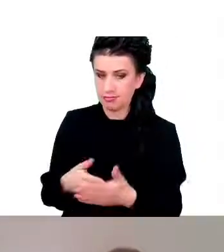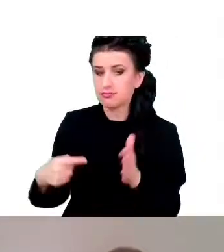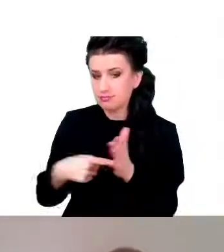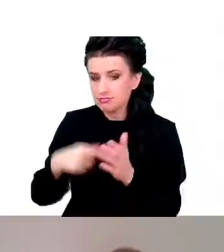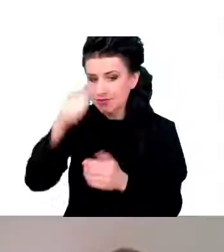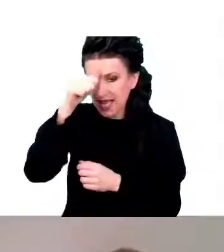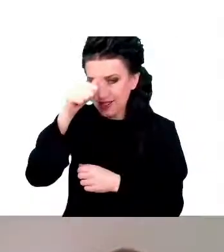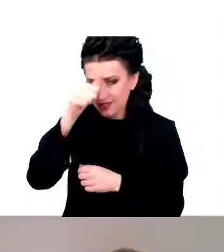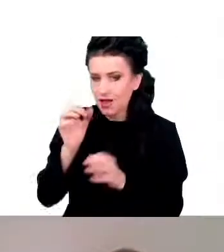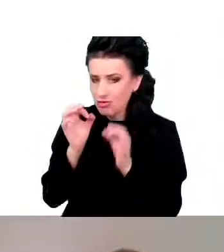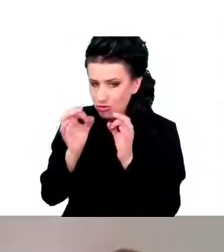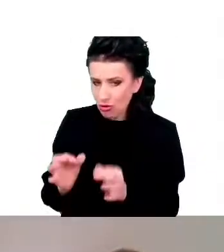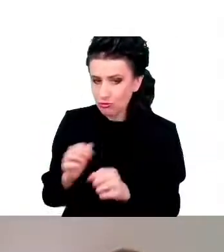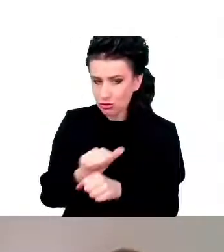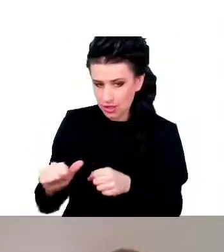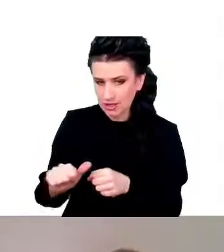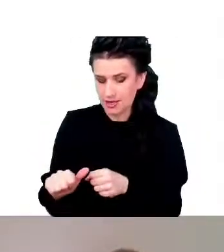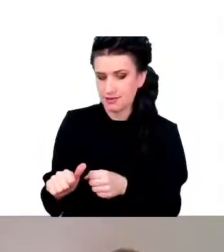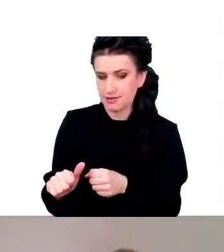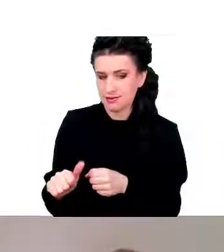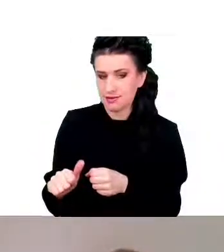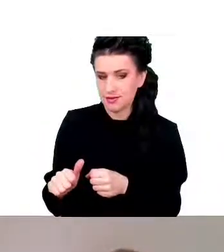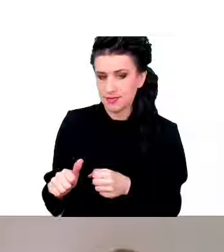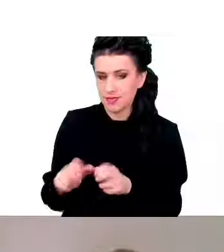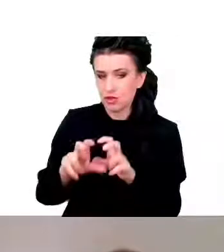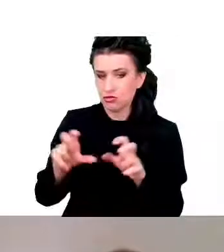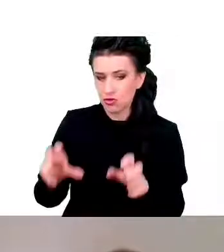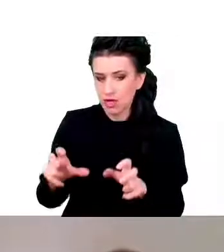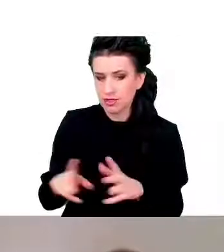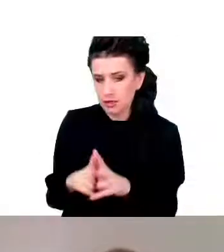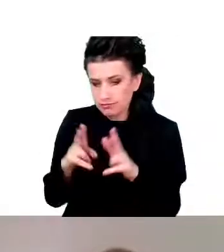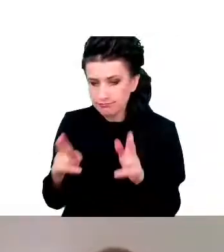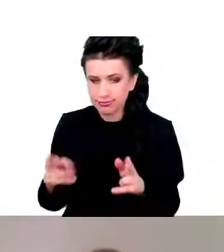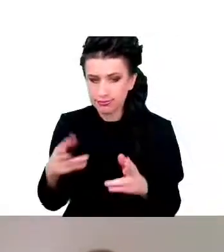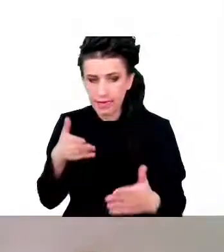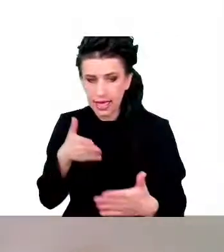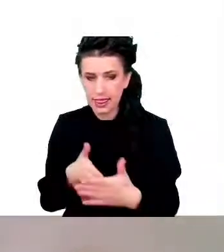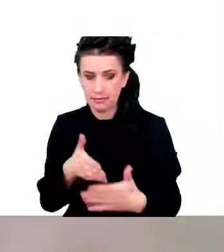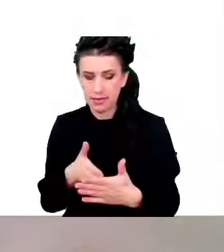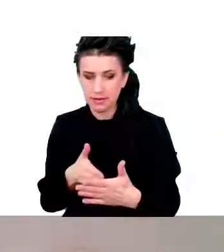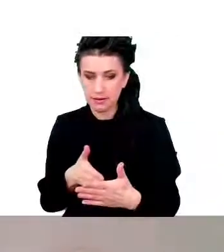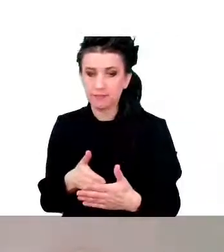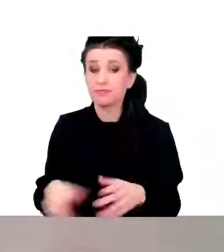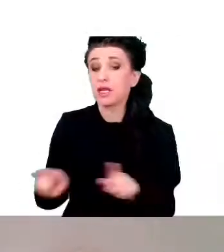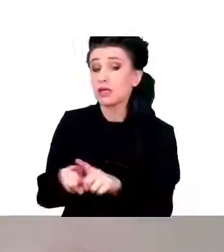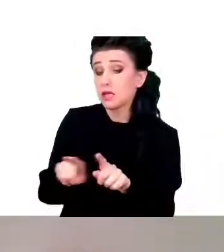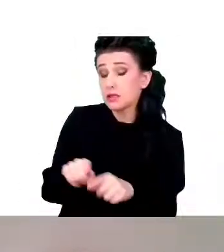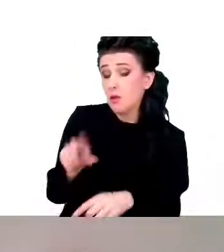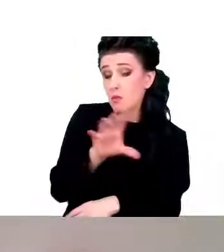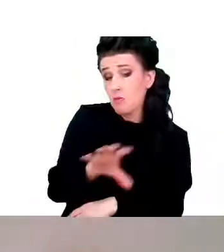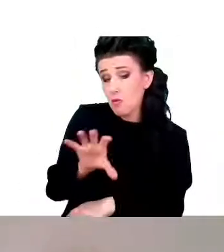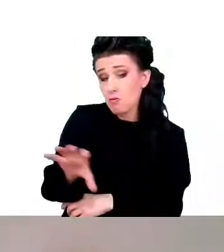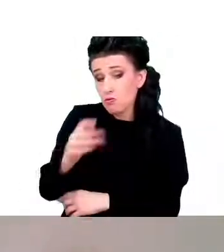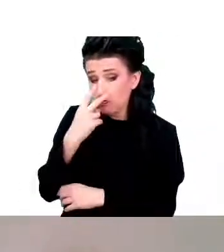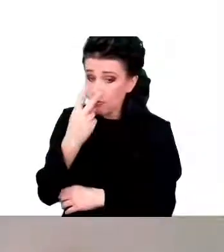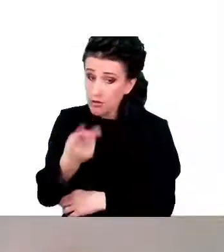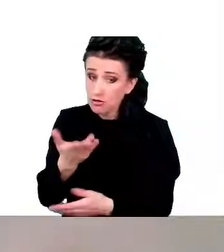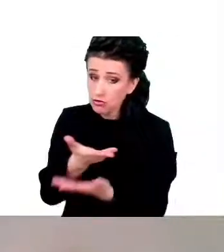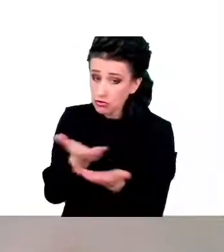Ale kiedy spojrzymy sobie na długość życia innych zwierząt, nagle